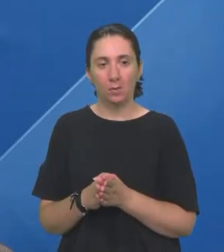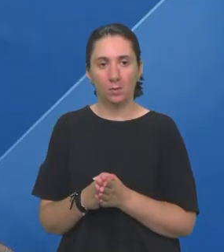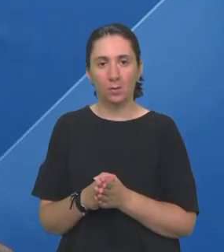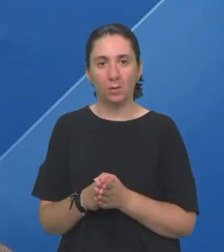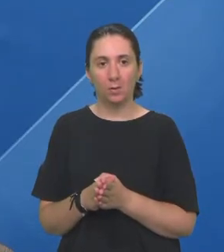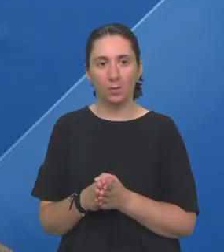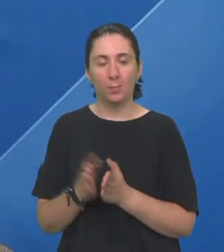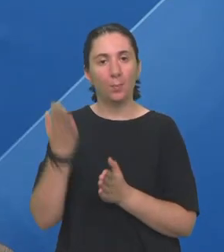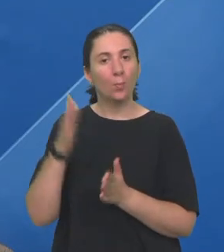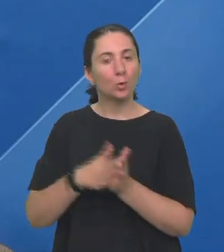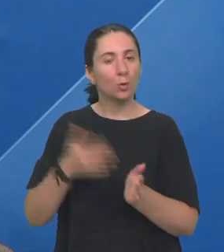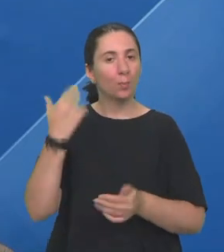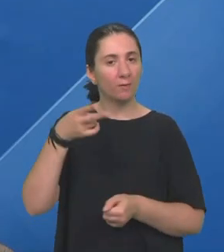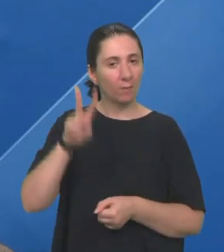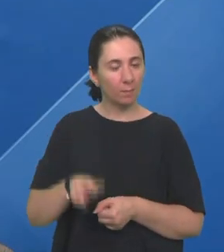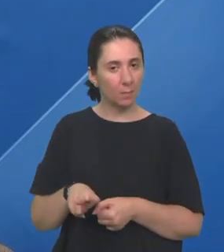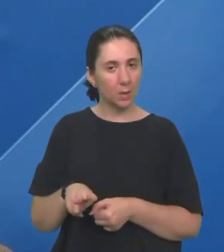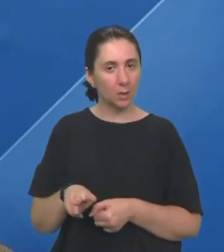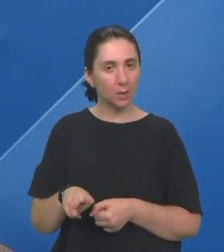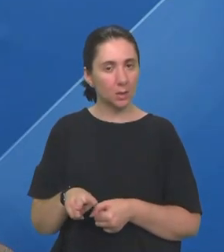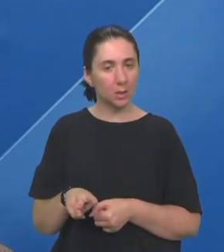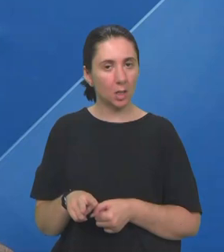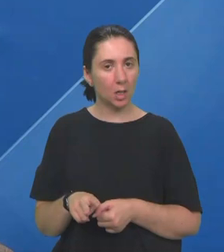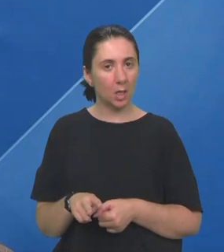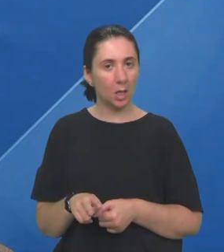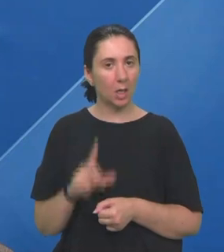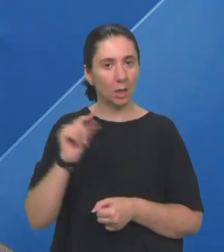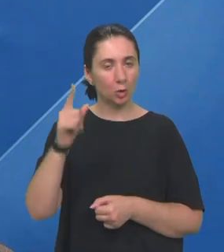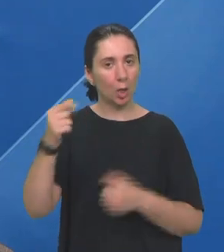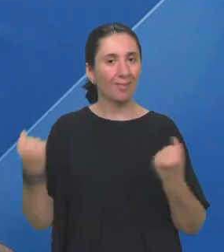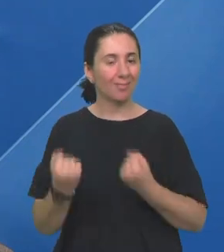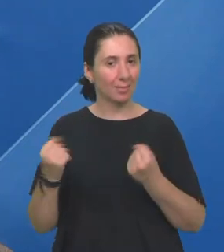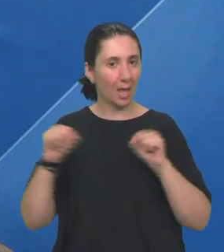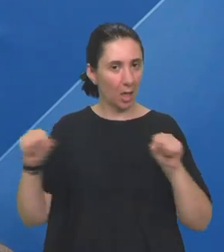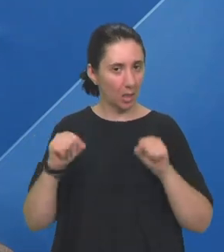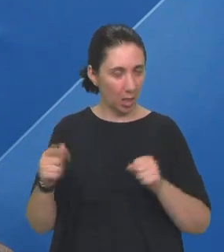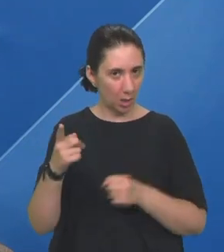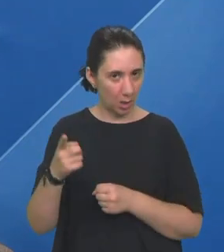Počela sam pred dva mjeseca ići u teretanu